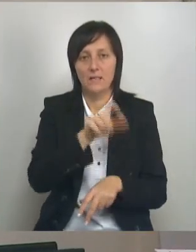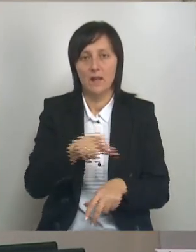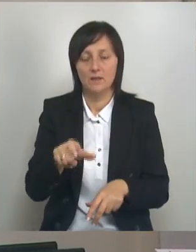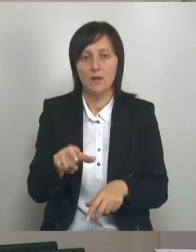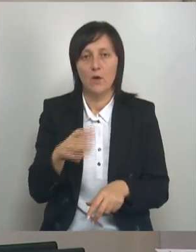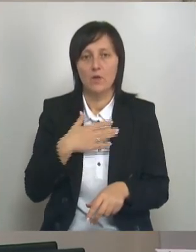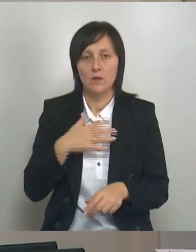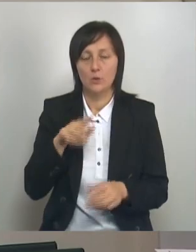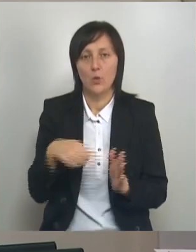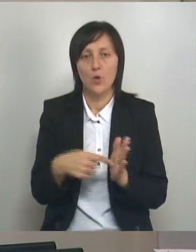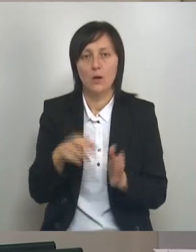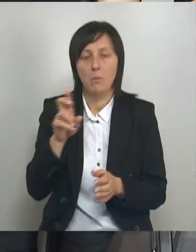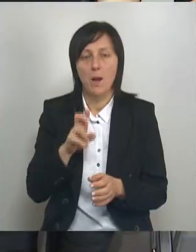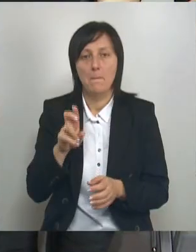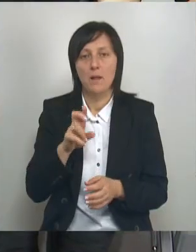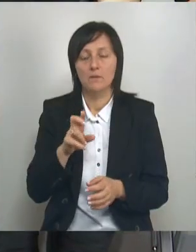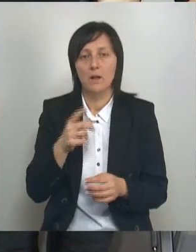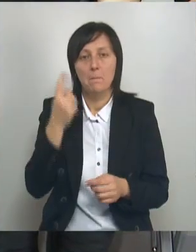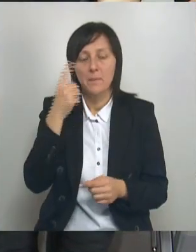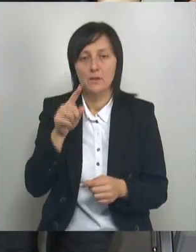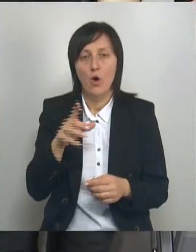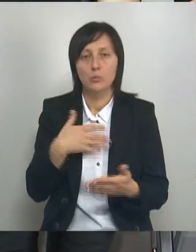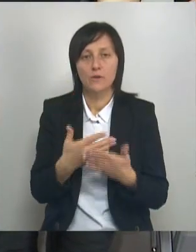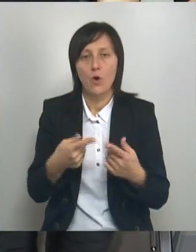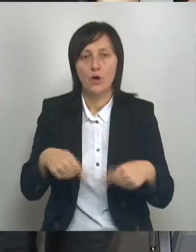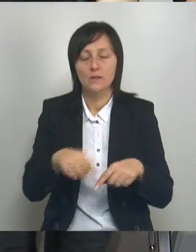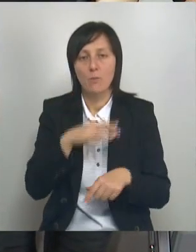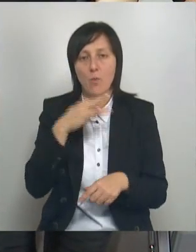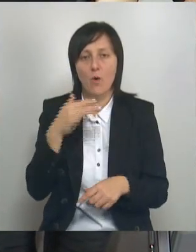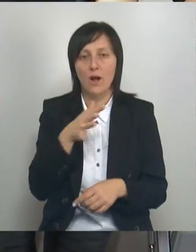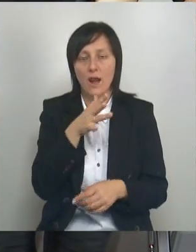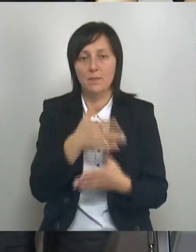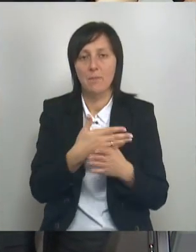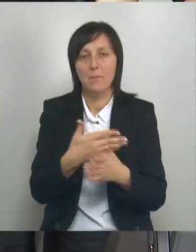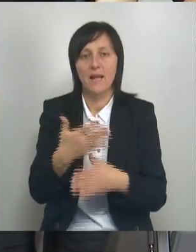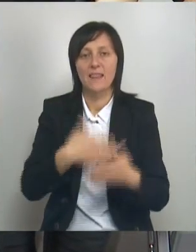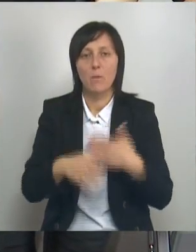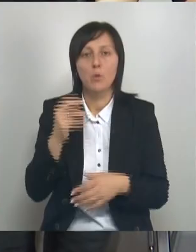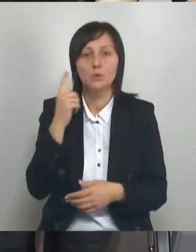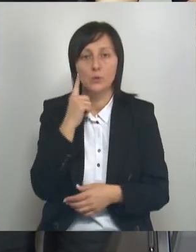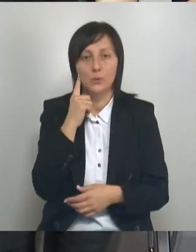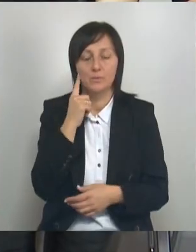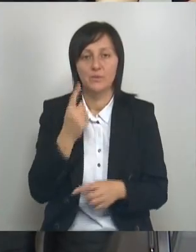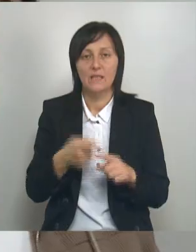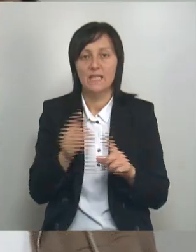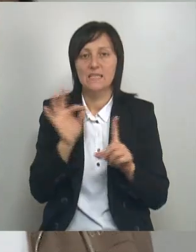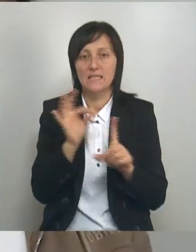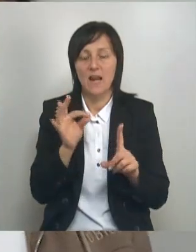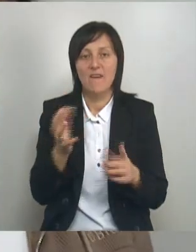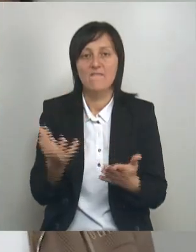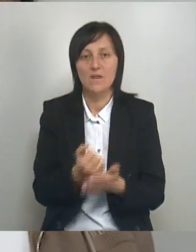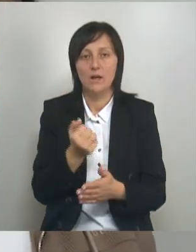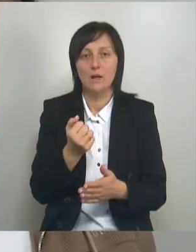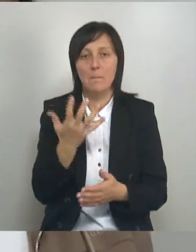учебные курсы организовала Белгородская общественная организация, которая уже много лет помогает инвалидам по слуху. На эти цели она выиграла